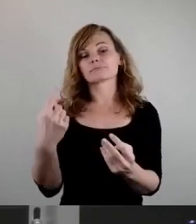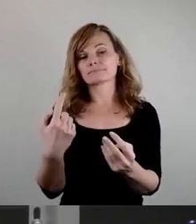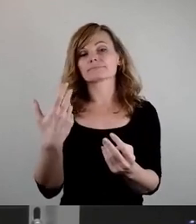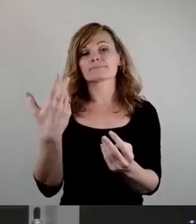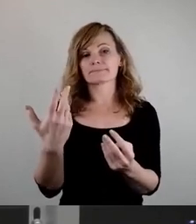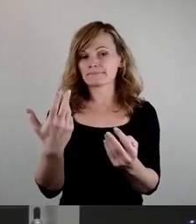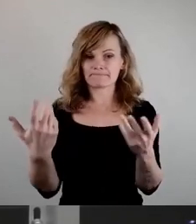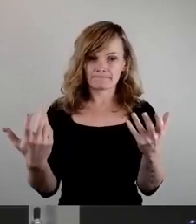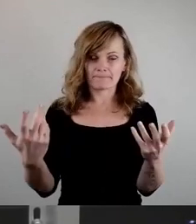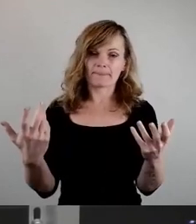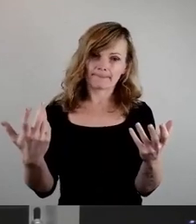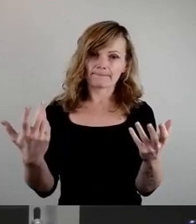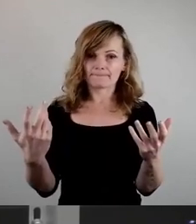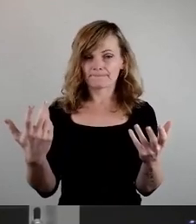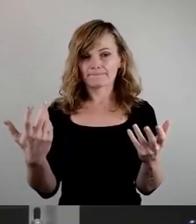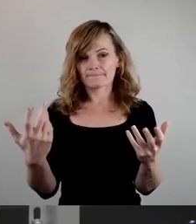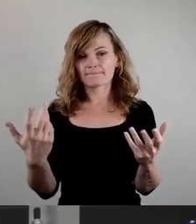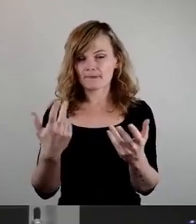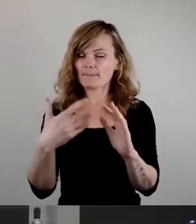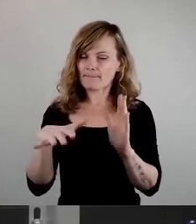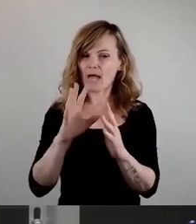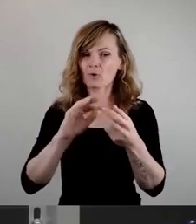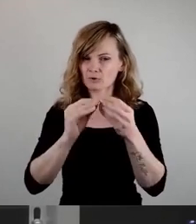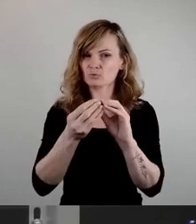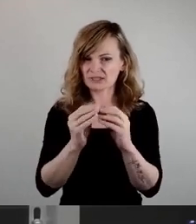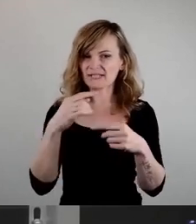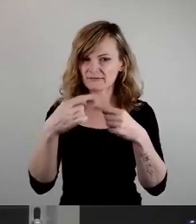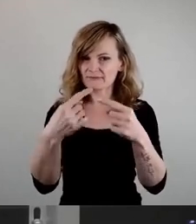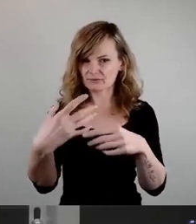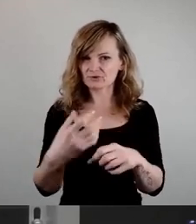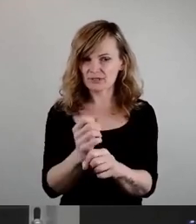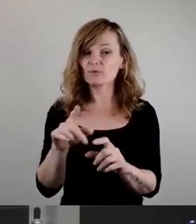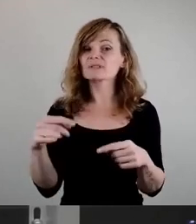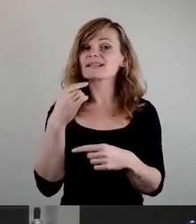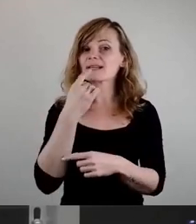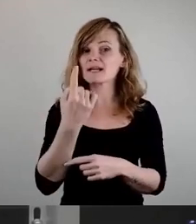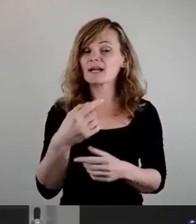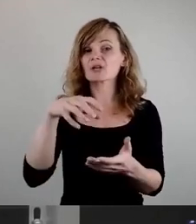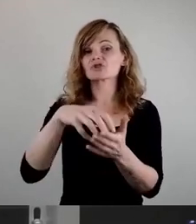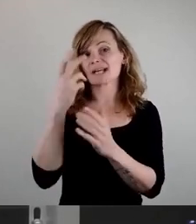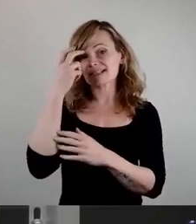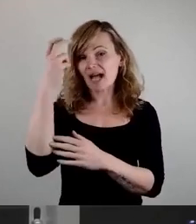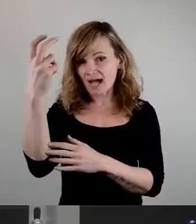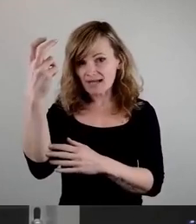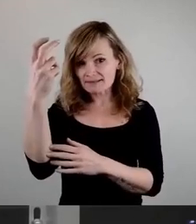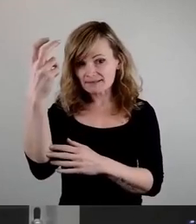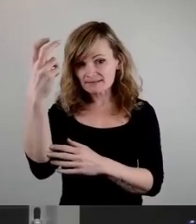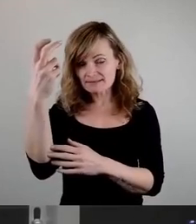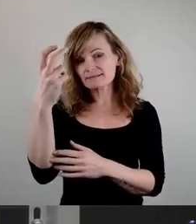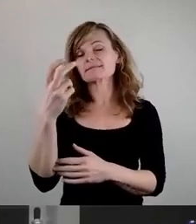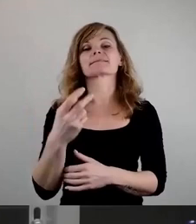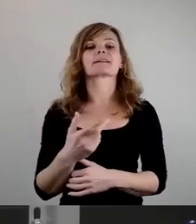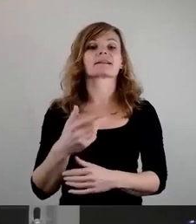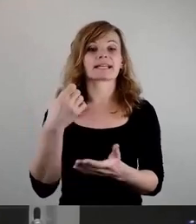ist man ein bisschen auf einen konstruktiveren Weg gekommen. Und dann hieß es, der Stadtrat knüpft die Gabe von